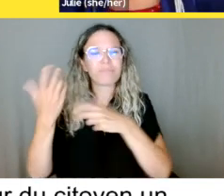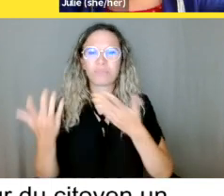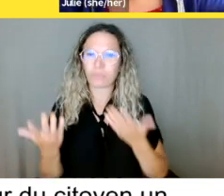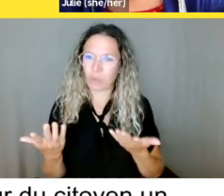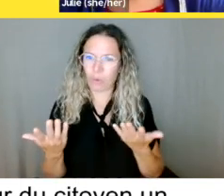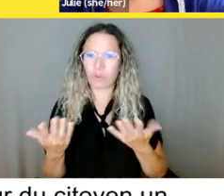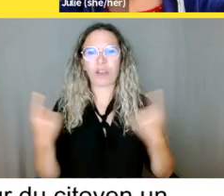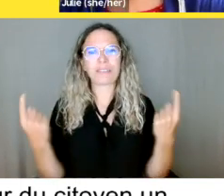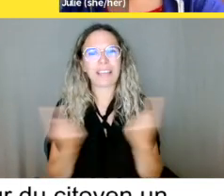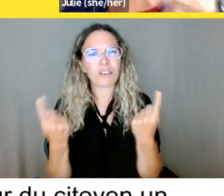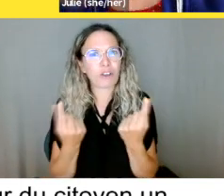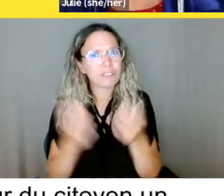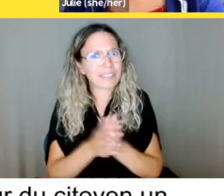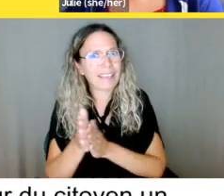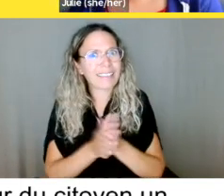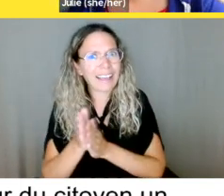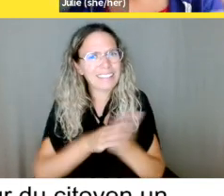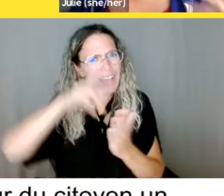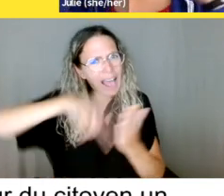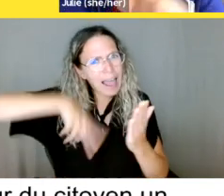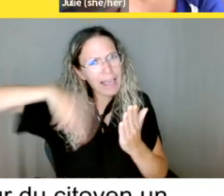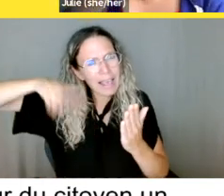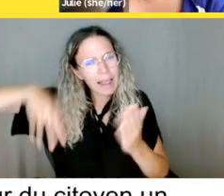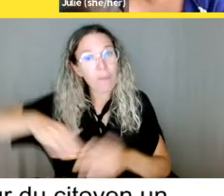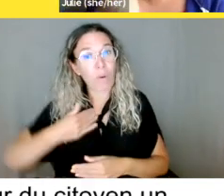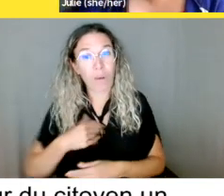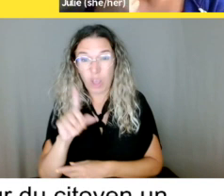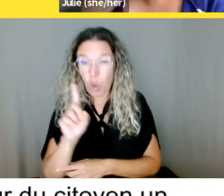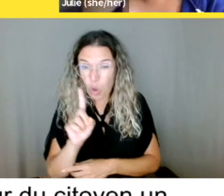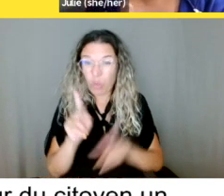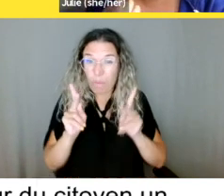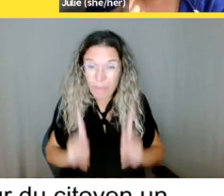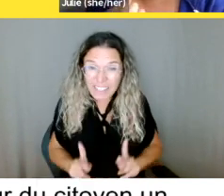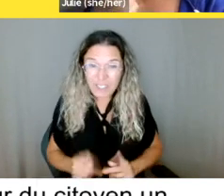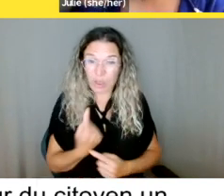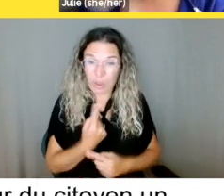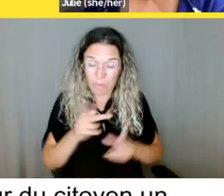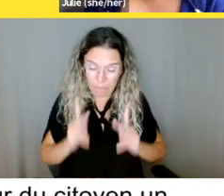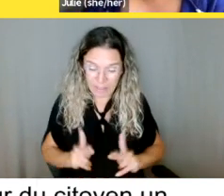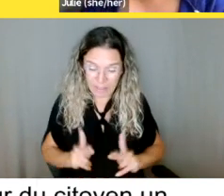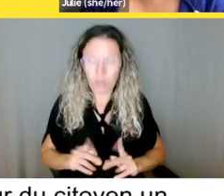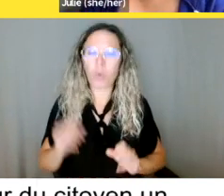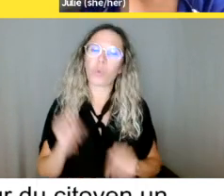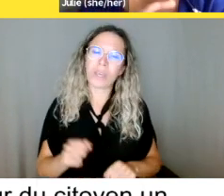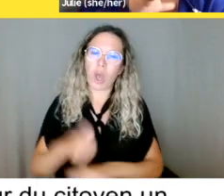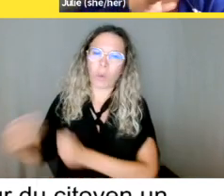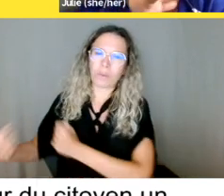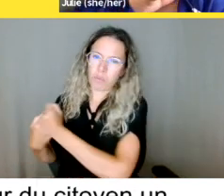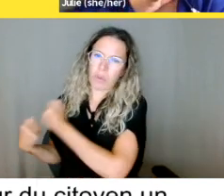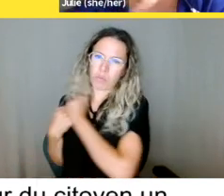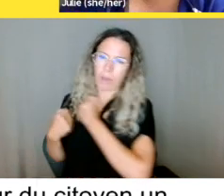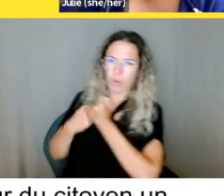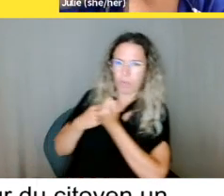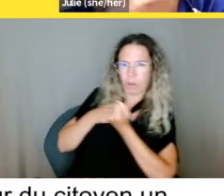appuyée de beaucoup d'autres personnes et d'organismes et tout ça, mais c'est une personne qui a décidé d'entreprendre cette démarche-là et qui,